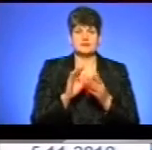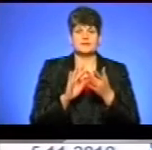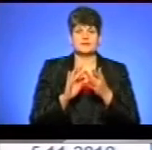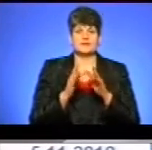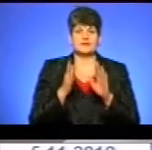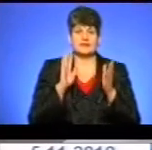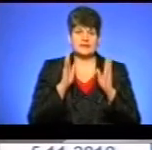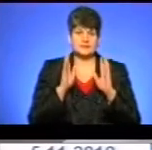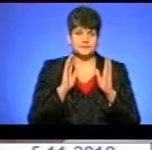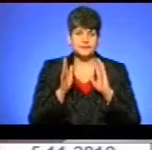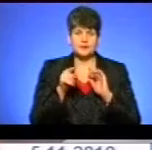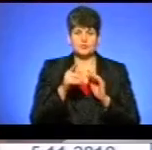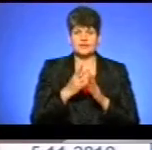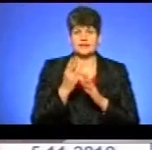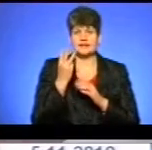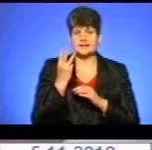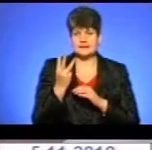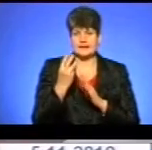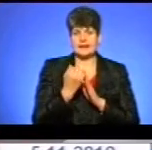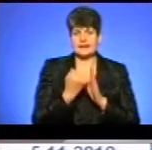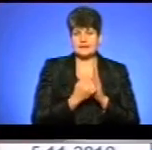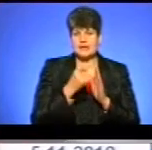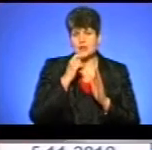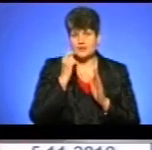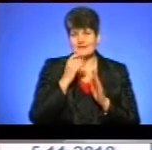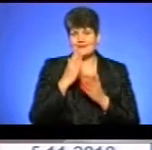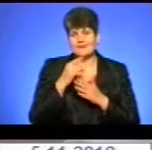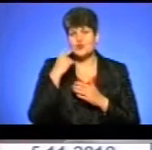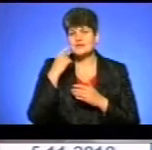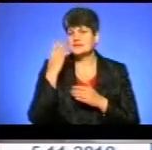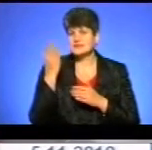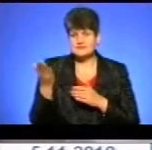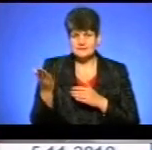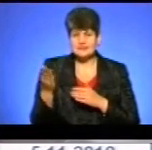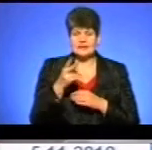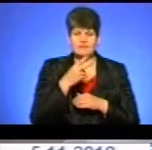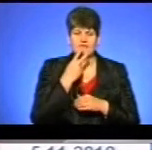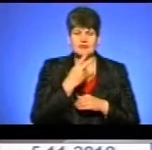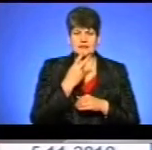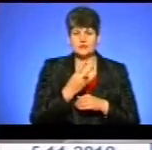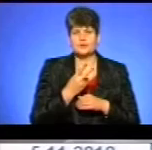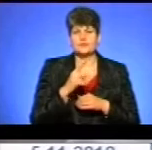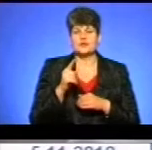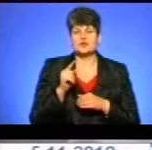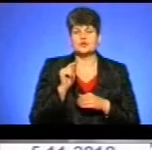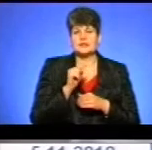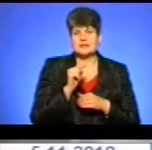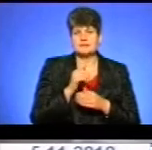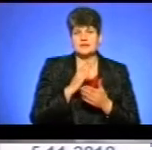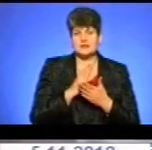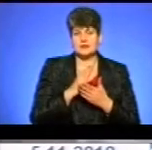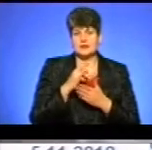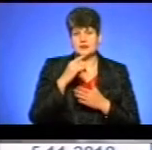Тут зображено три канали українські, які є проросійськими. І там видно, що над ними стоїть